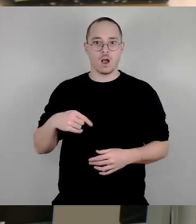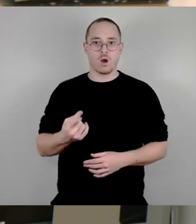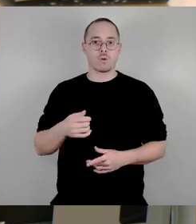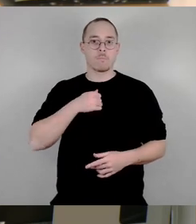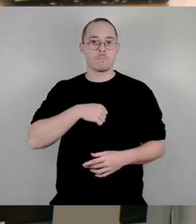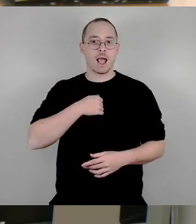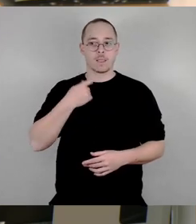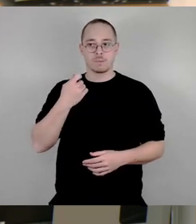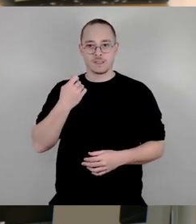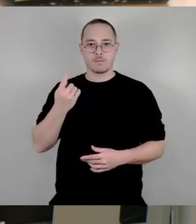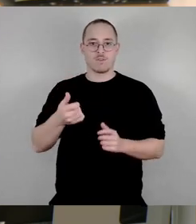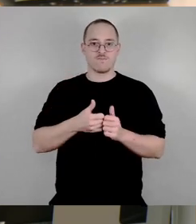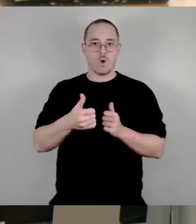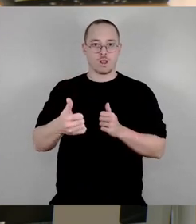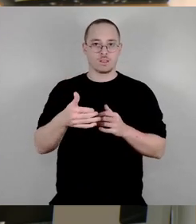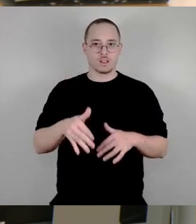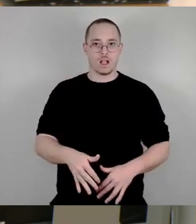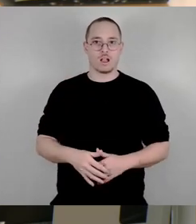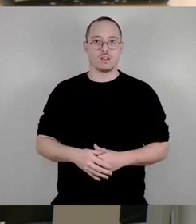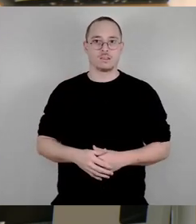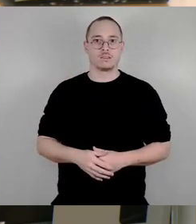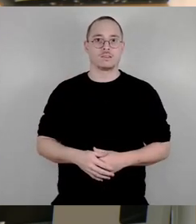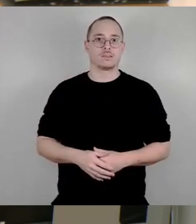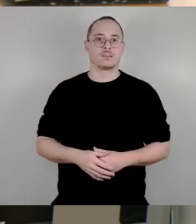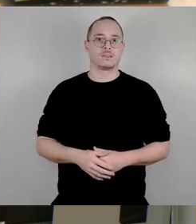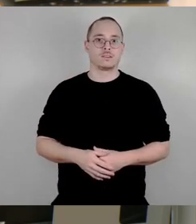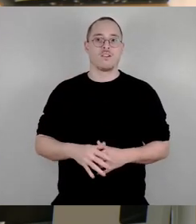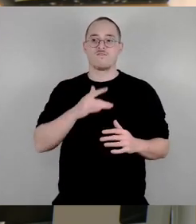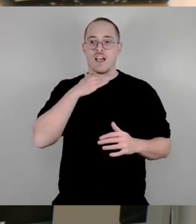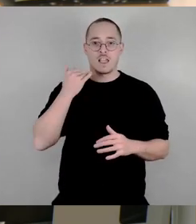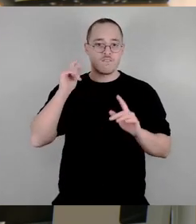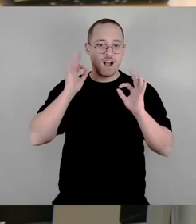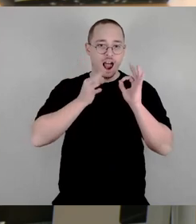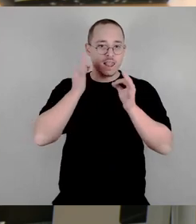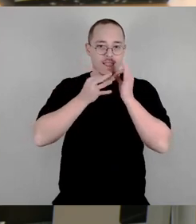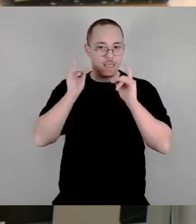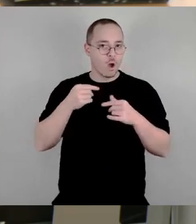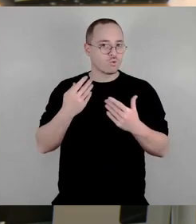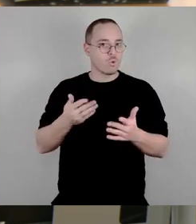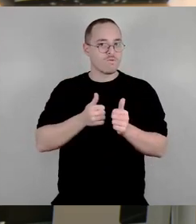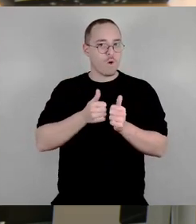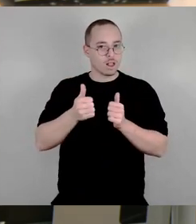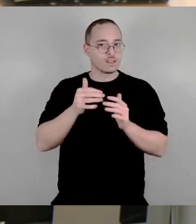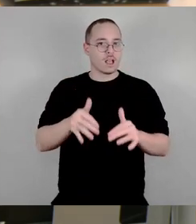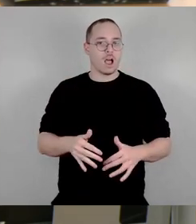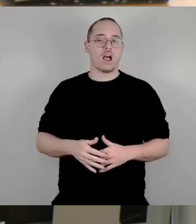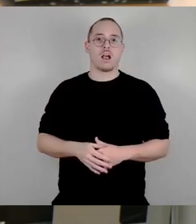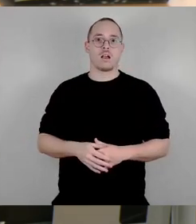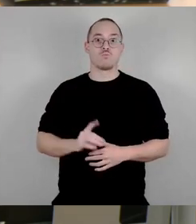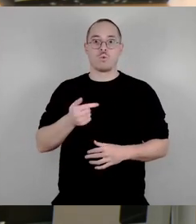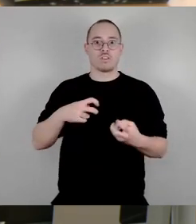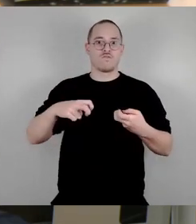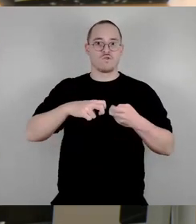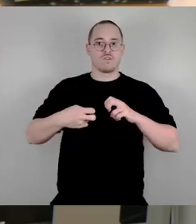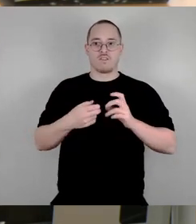Wasserqualität. Da muss man sozusagen gar kein großer Physikchecker sein. Also das begreift jeder, diese Problematik. Und